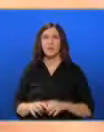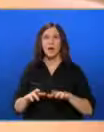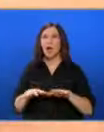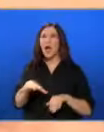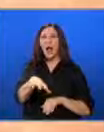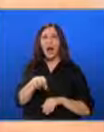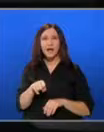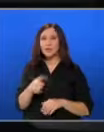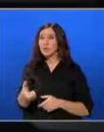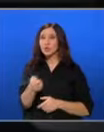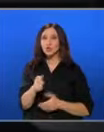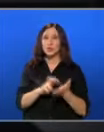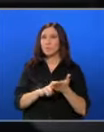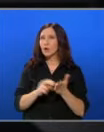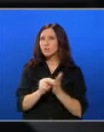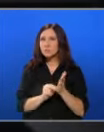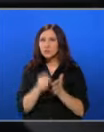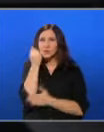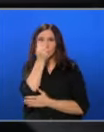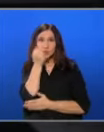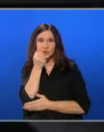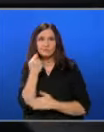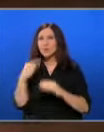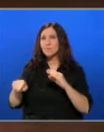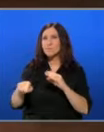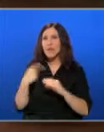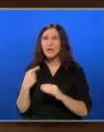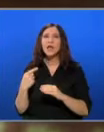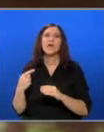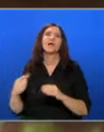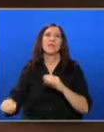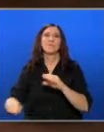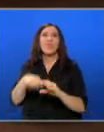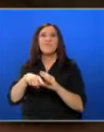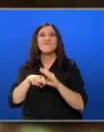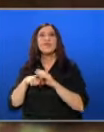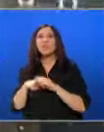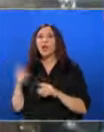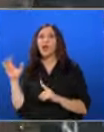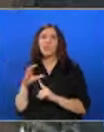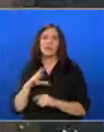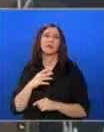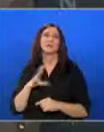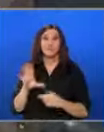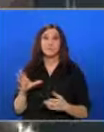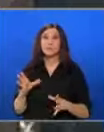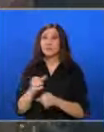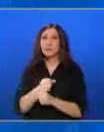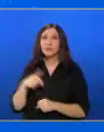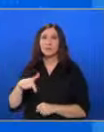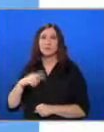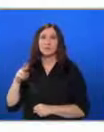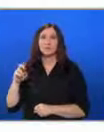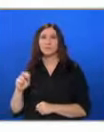Хакери източили банкови сметки с заблуждаващи мейли и фишинг-атаки, разбеге Дебоб. Щетата е за близо 1